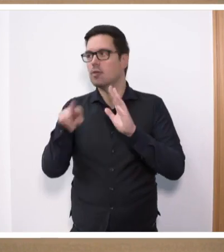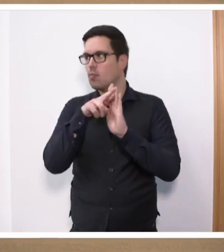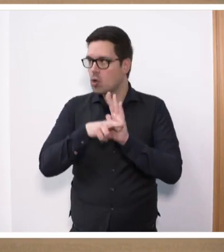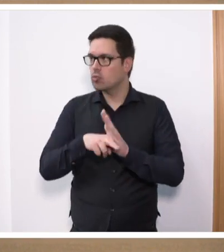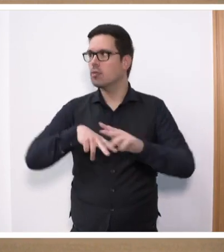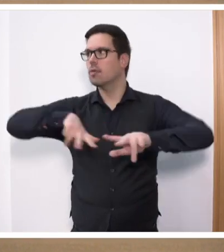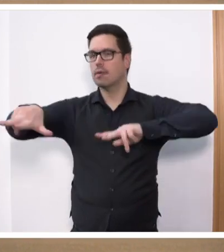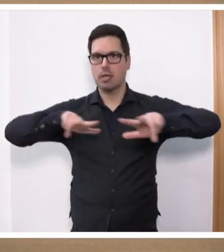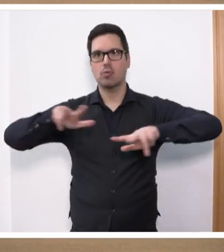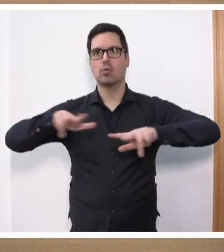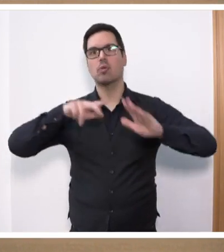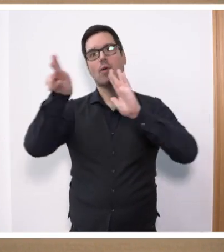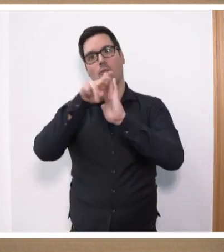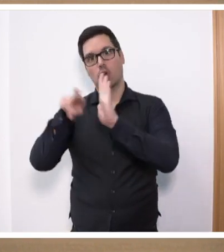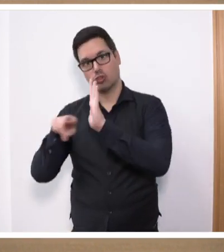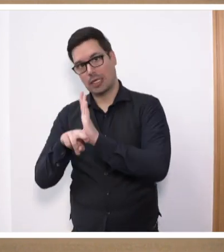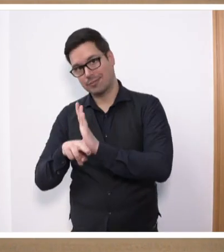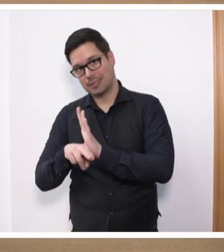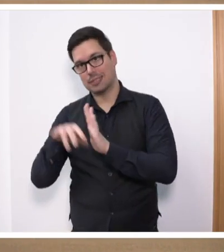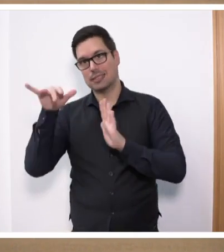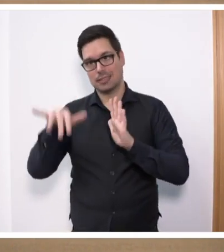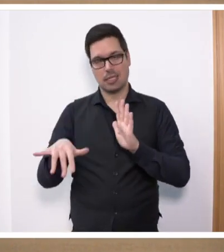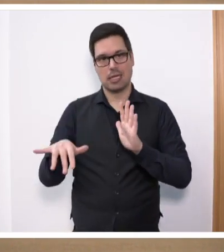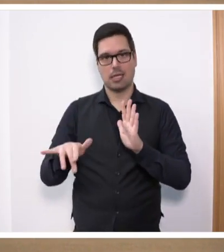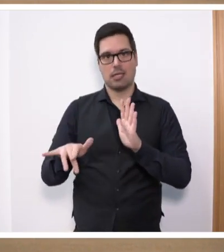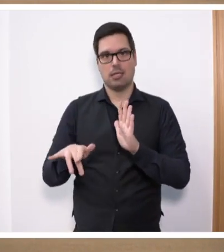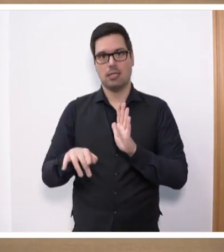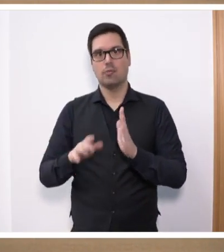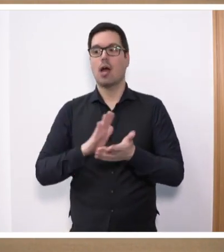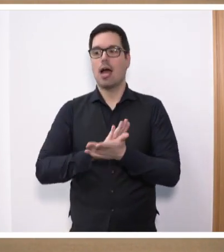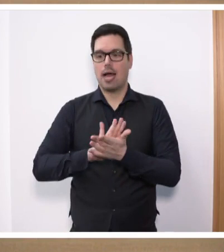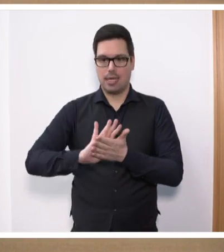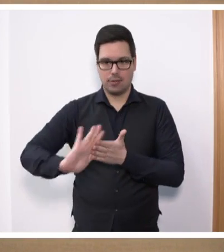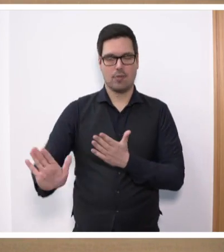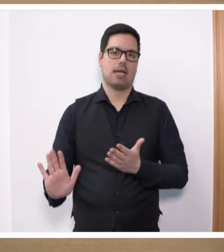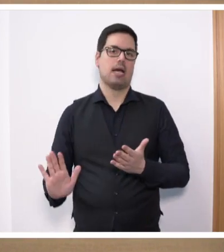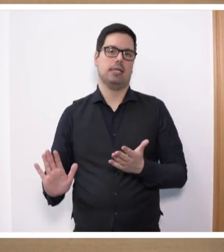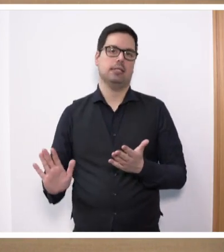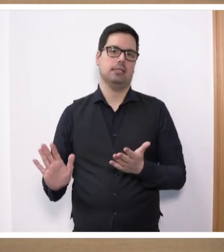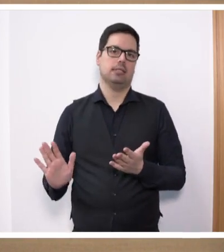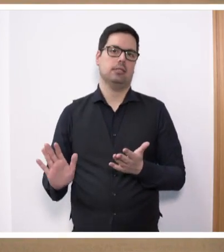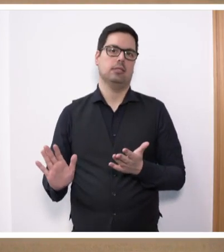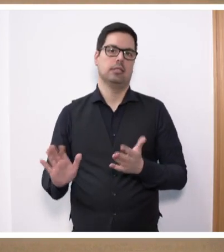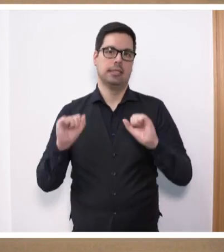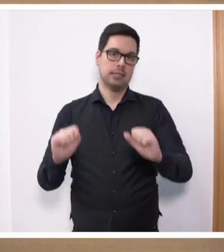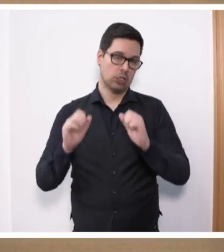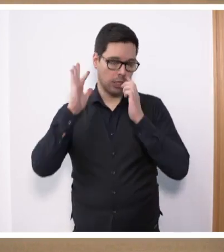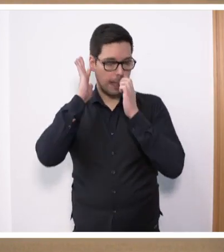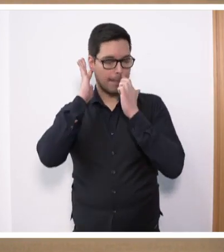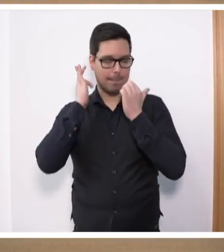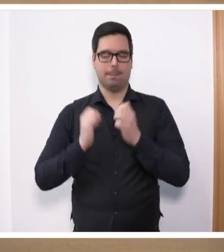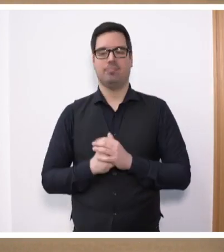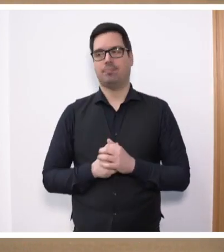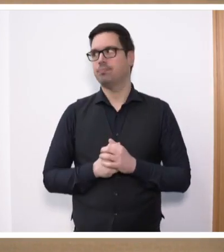Verwaltungsverfahrensvorschriften vorzuhalten, um eben diese Einfachheit in der Anwendung sicherzustellen. Ich